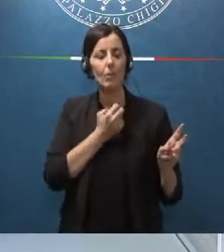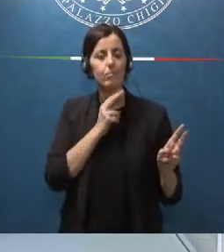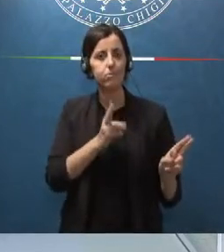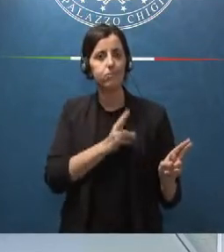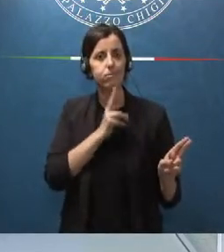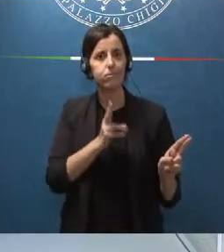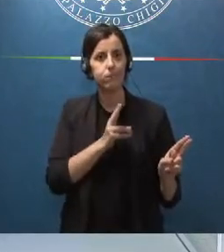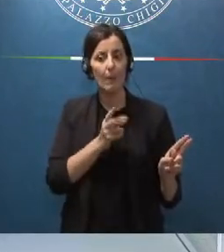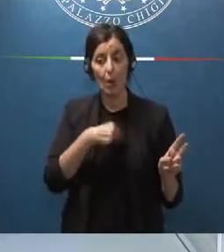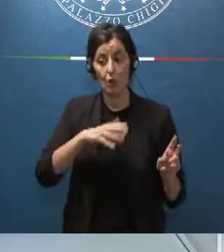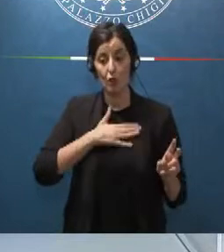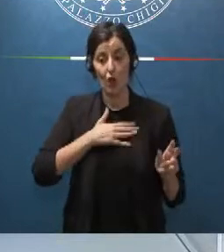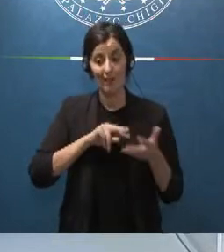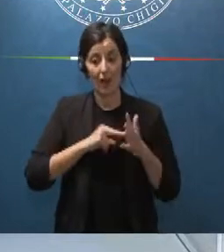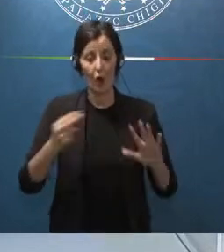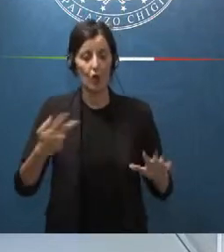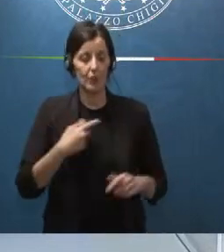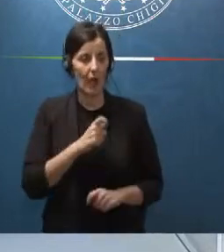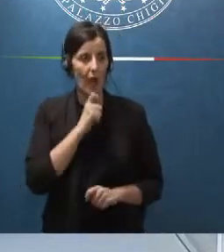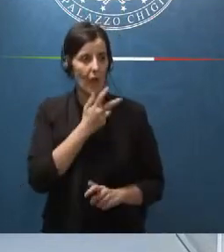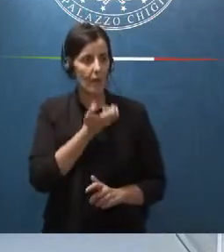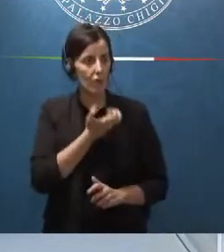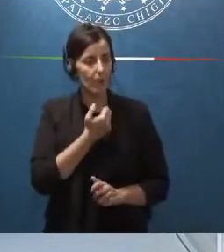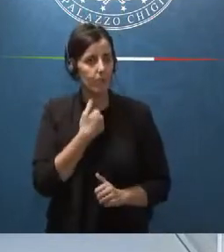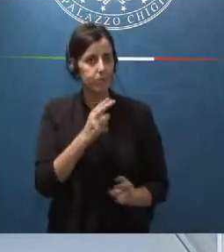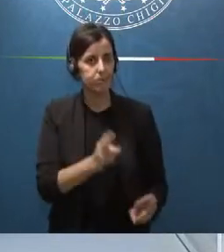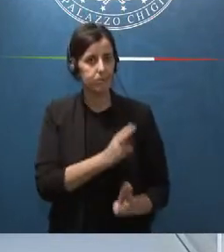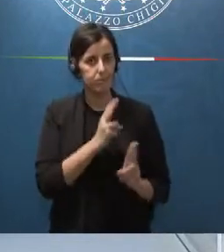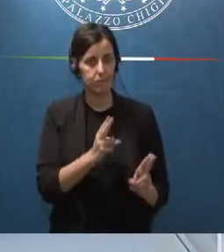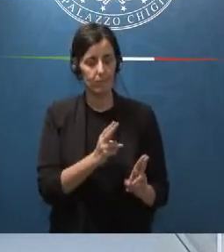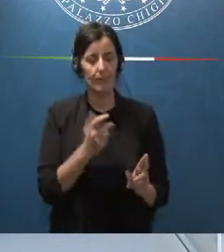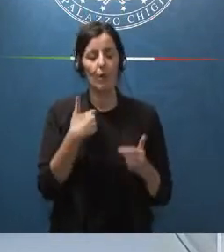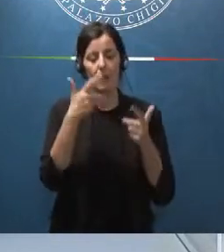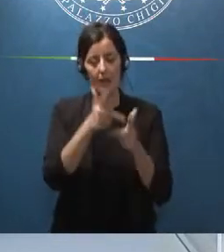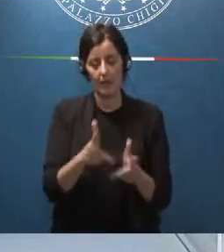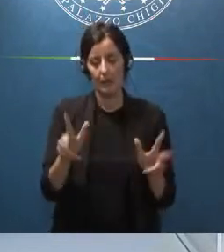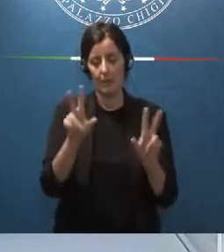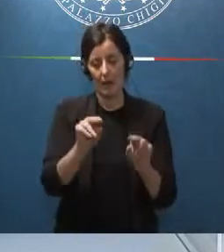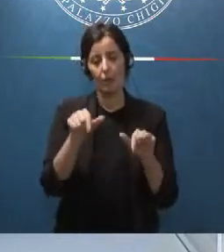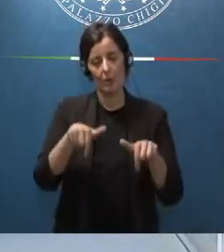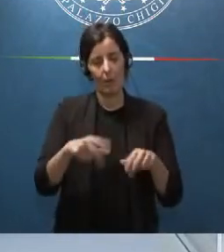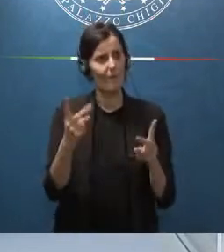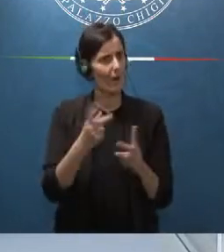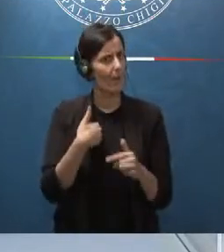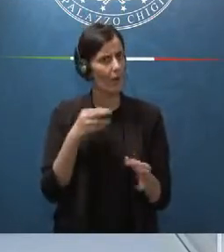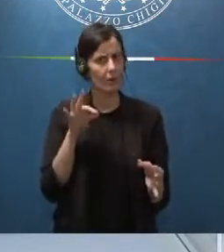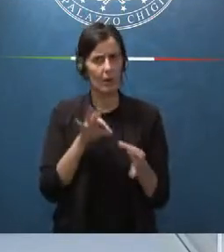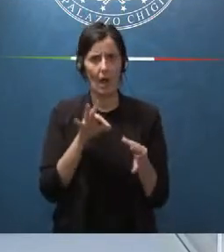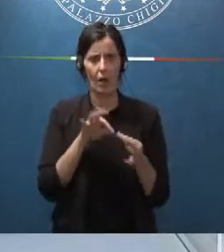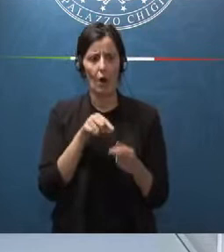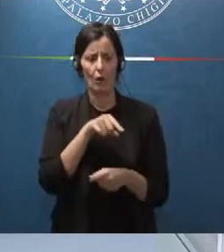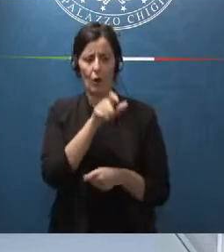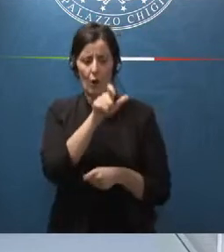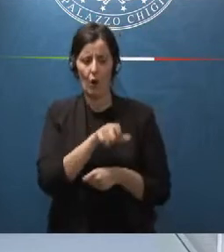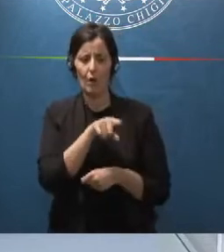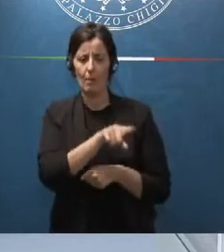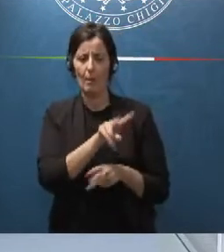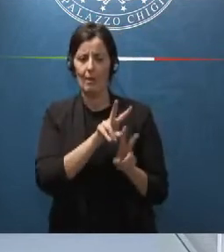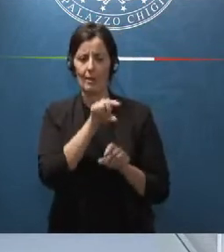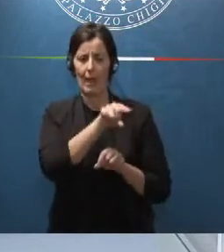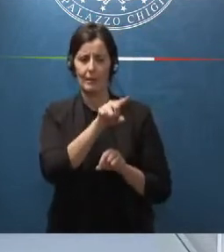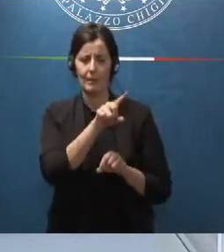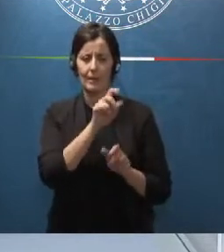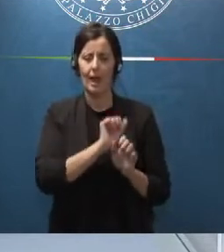dalle nostre dalla nostra tecnologia e quindi come ripeto su questo siamo perfettamente d'accordo con il procuratore nazionale